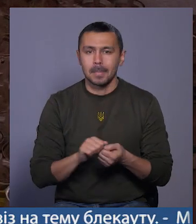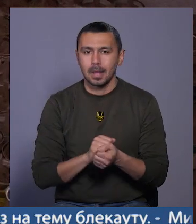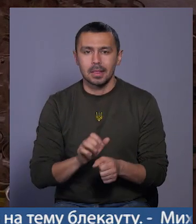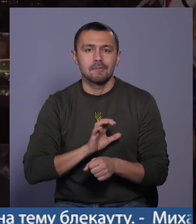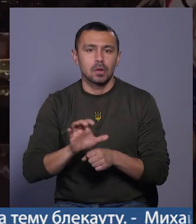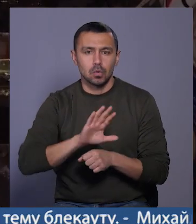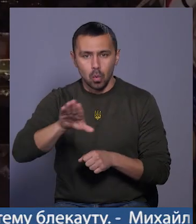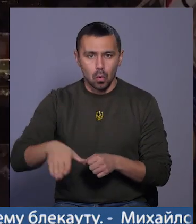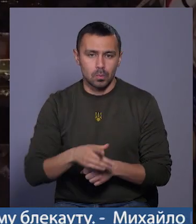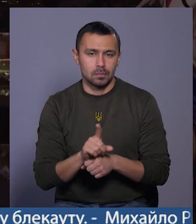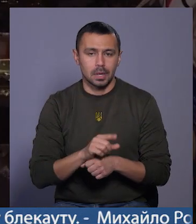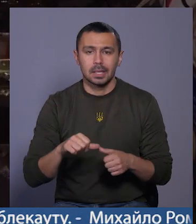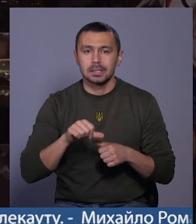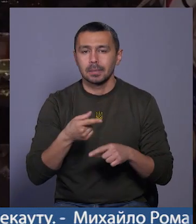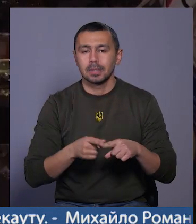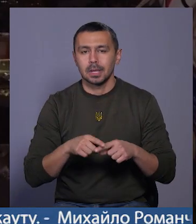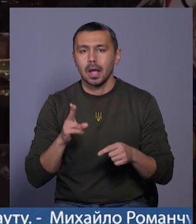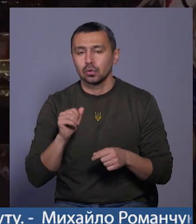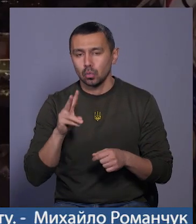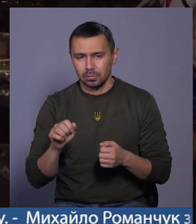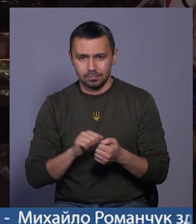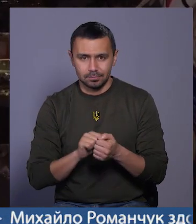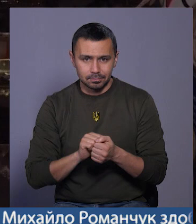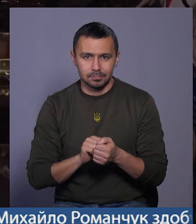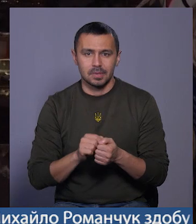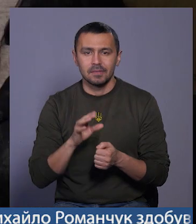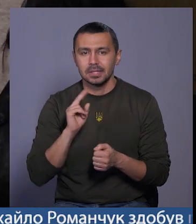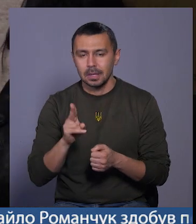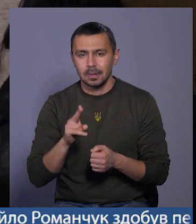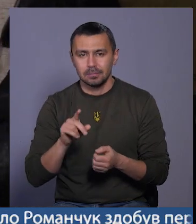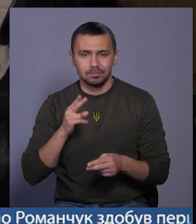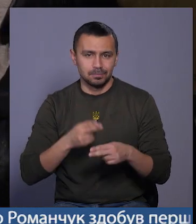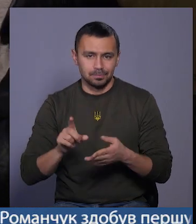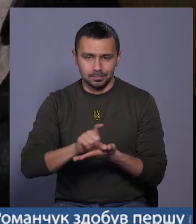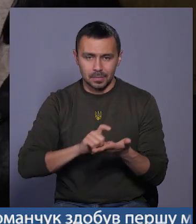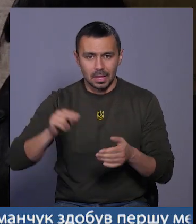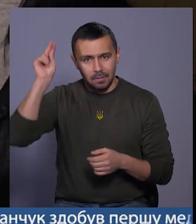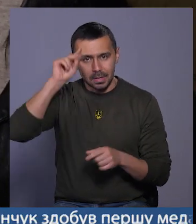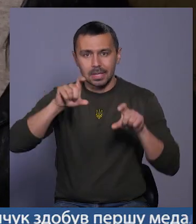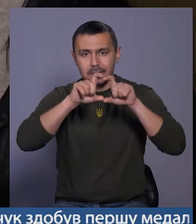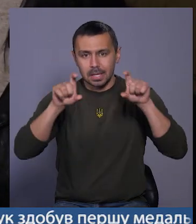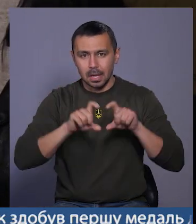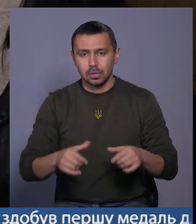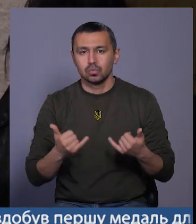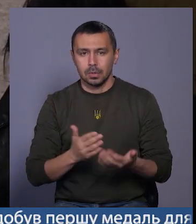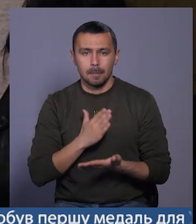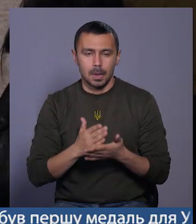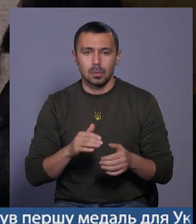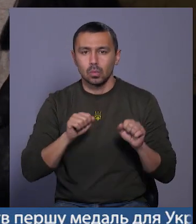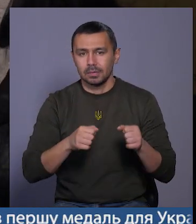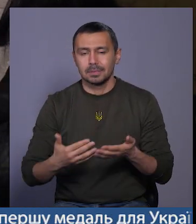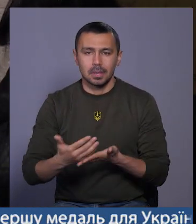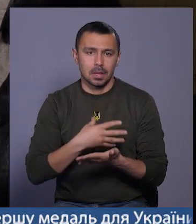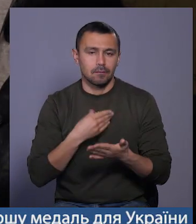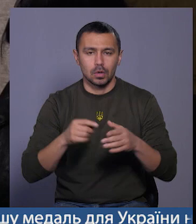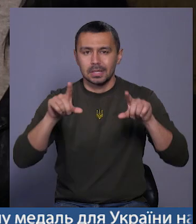виготовлення окопних свічок, а саме це є картон, парафін і віск, і бляшанки. Навчальні заклади громади сьогодні мають можливість як збирати в